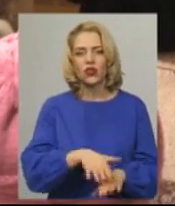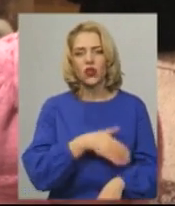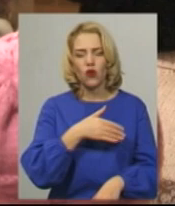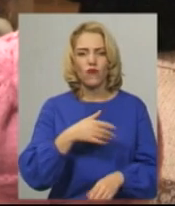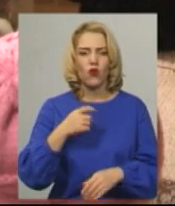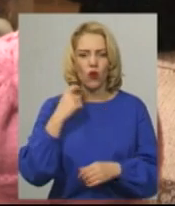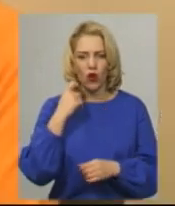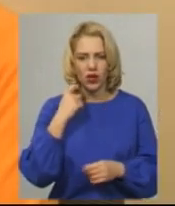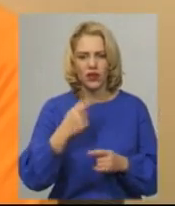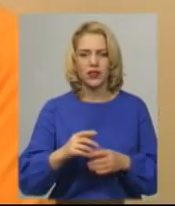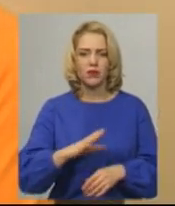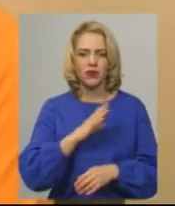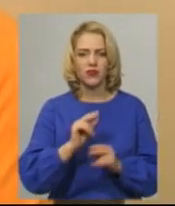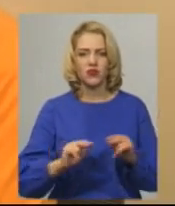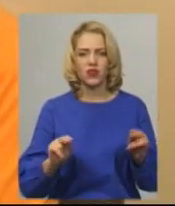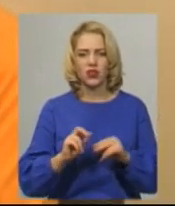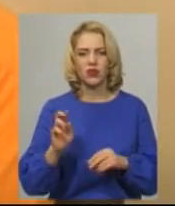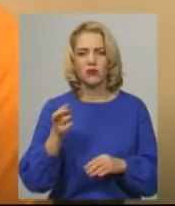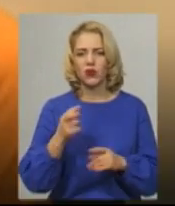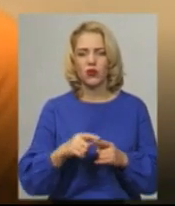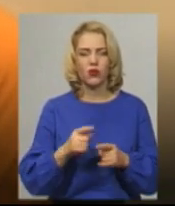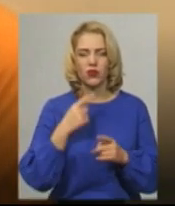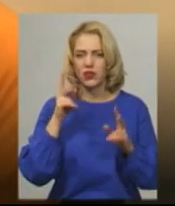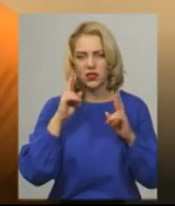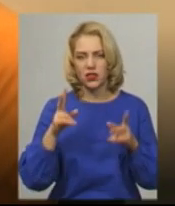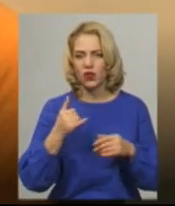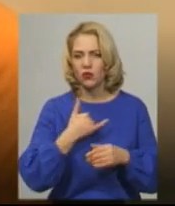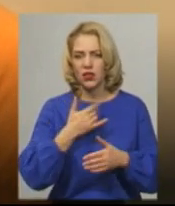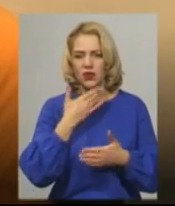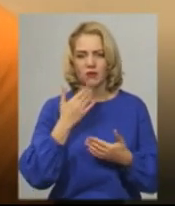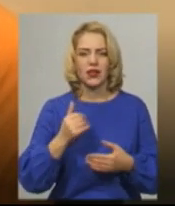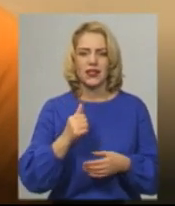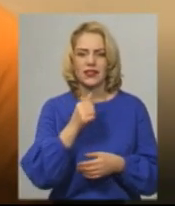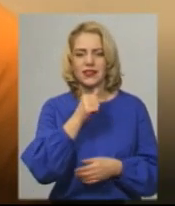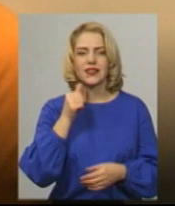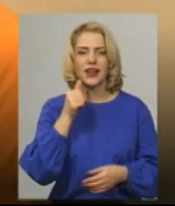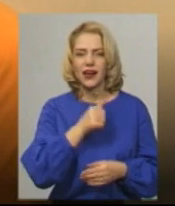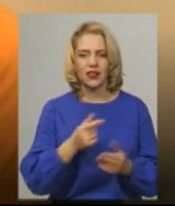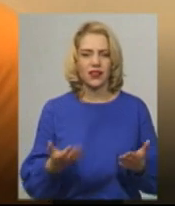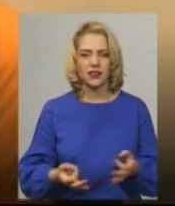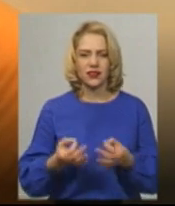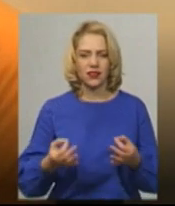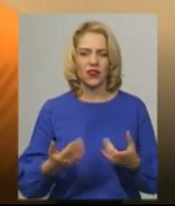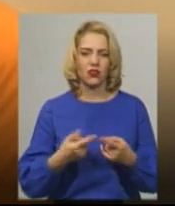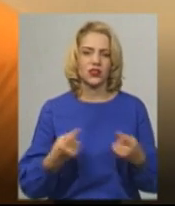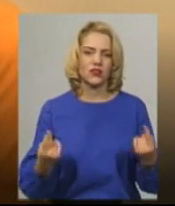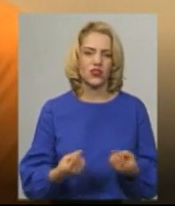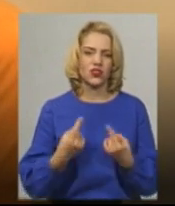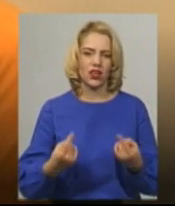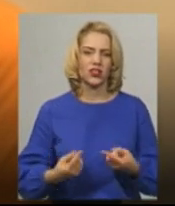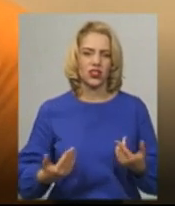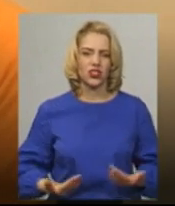біології, каже, не знає. Якийсь секрет, секрету немає у мене. Так, звичайне життя